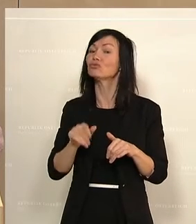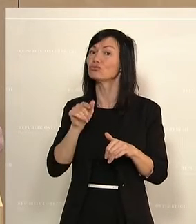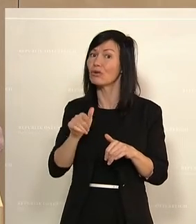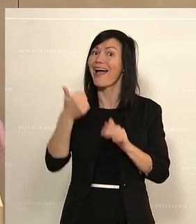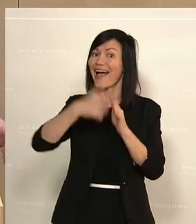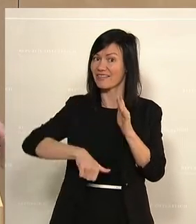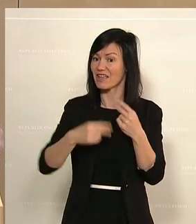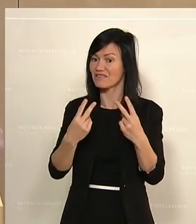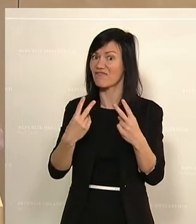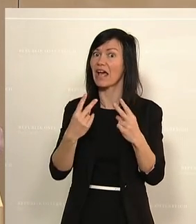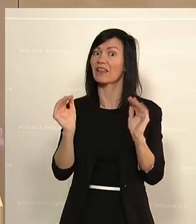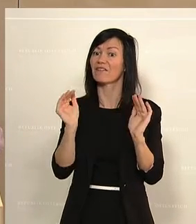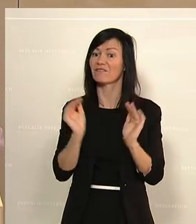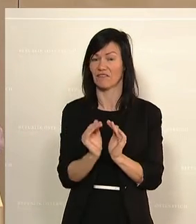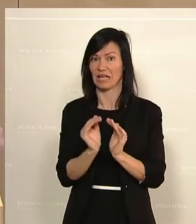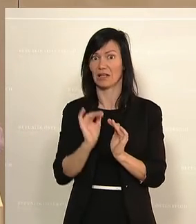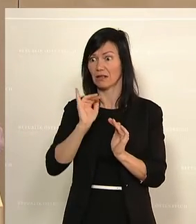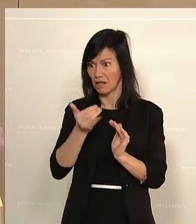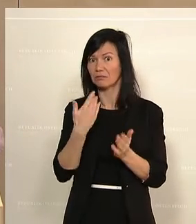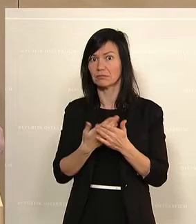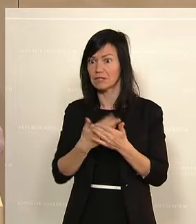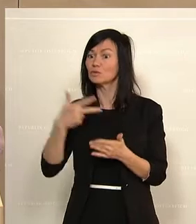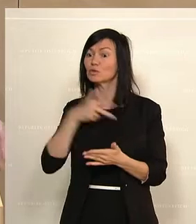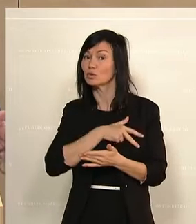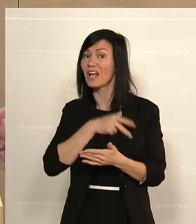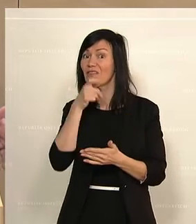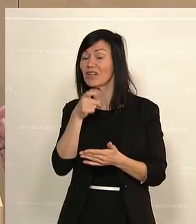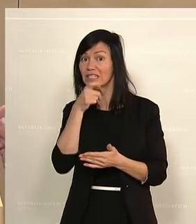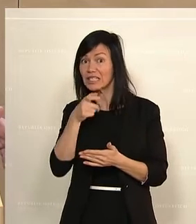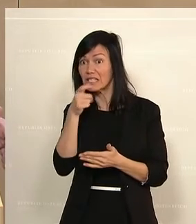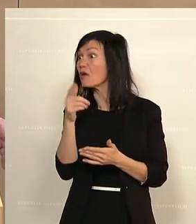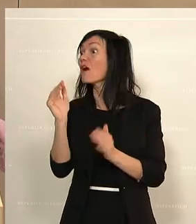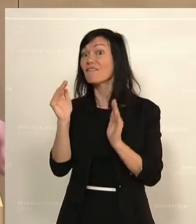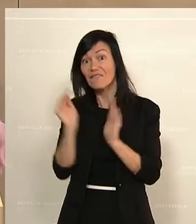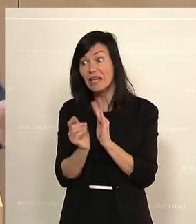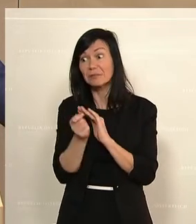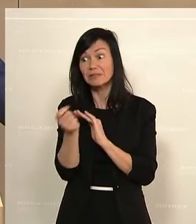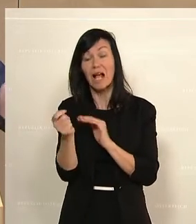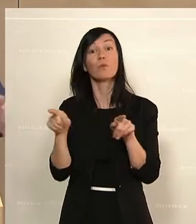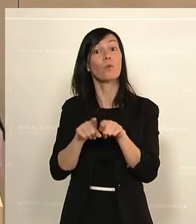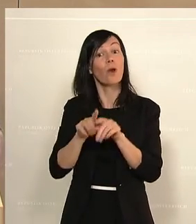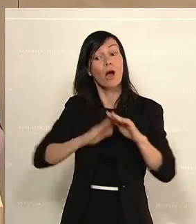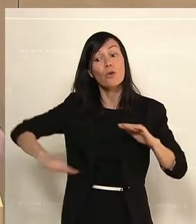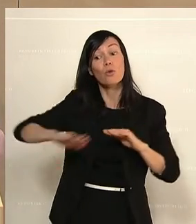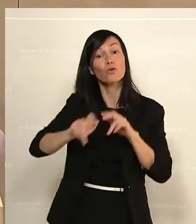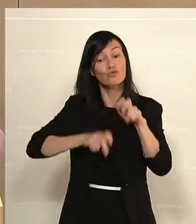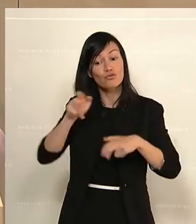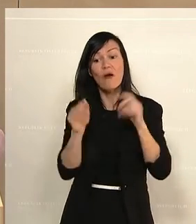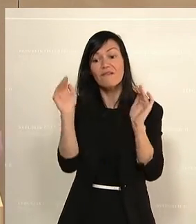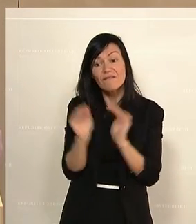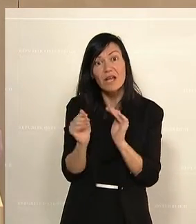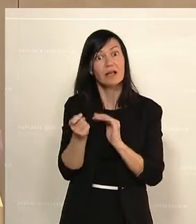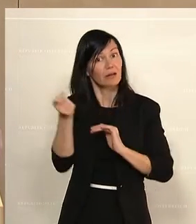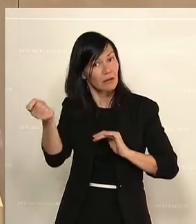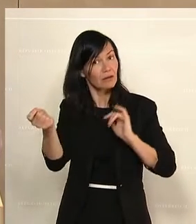Einheitswerte und damit auch der Sozialversicherungsbeiträge unter Grundsteuer kommen. Warum traut man sich das